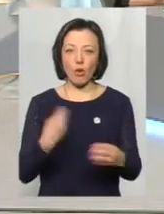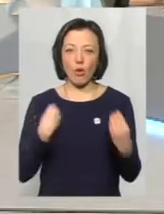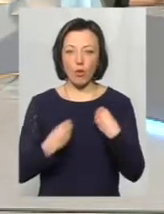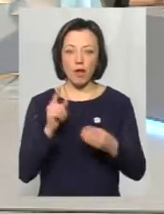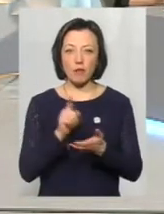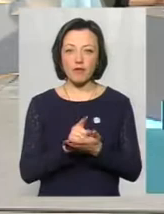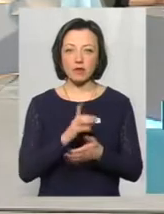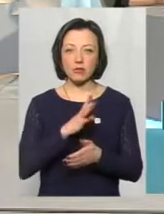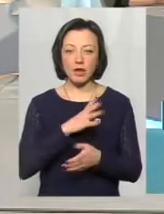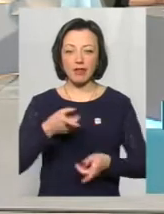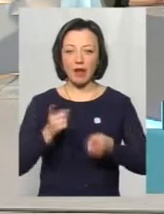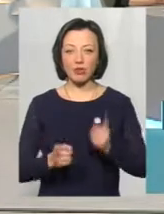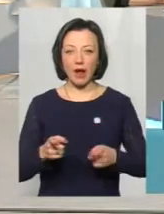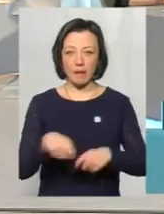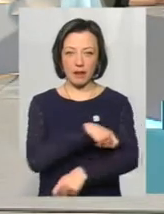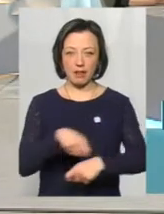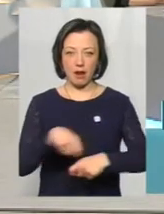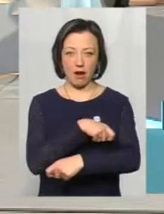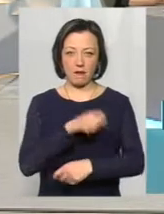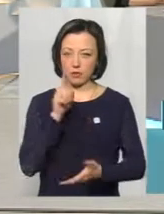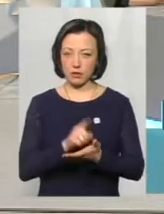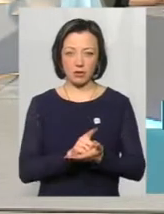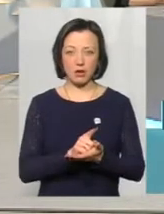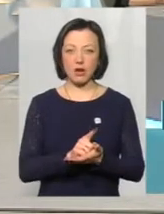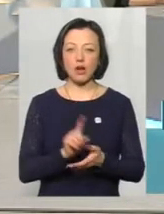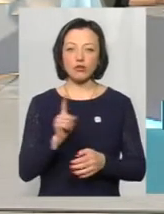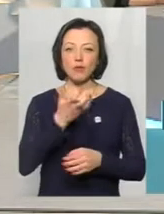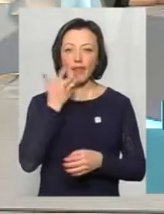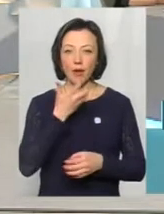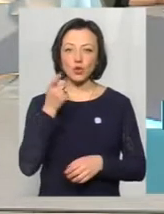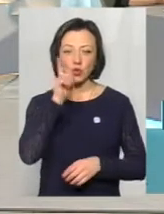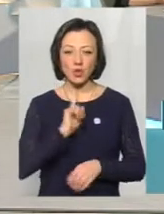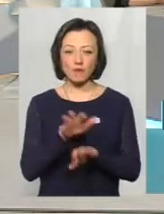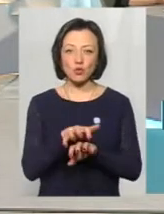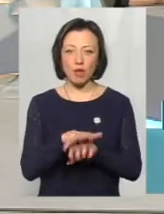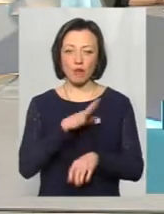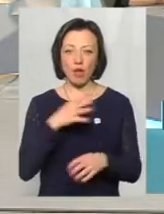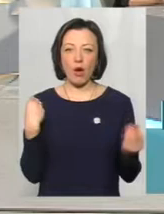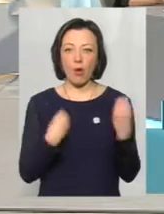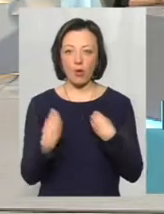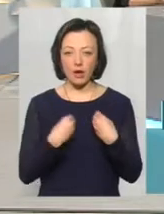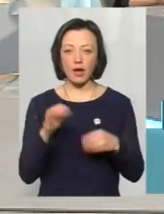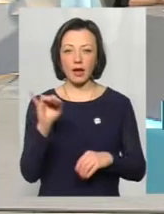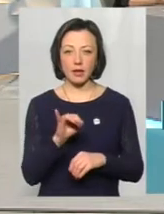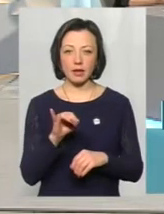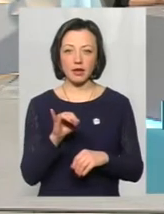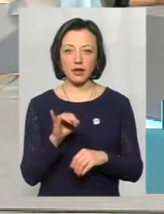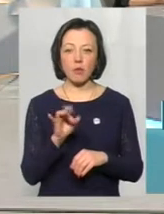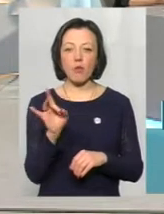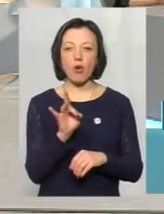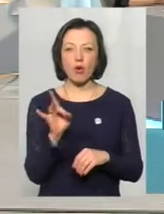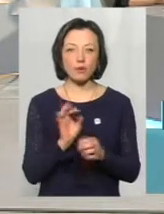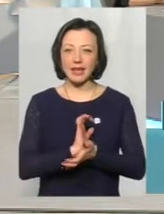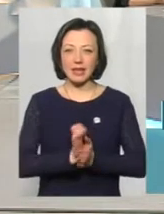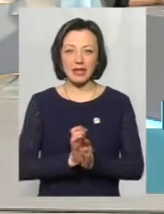повинен бути з натуральних матеріалів. Щоб тепле, зручне взуття було і одежа, і по розміру.